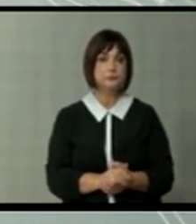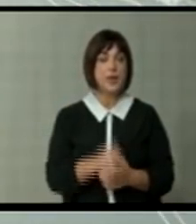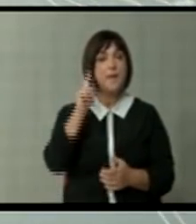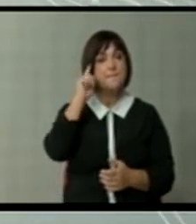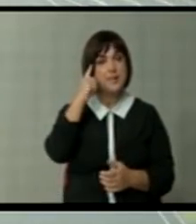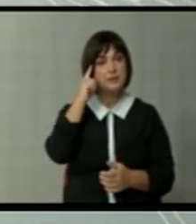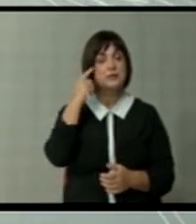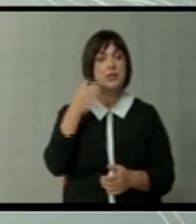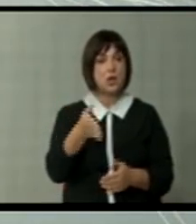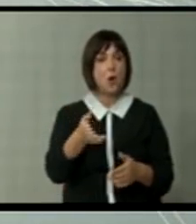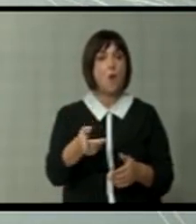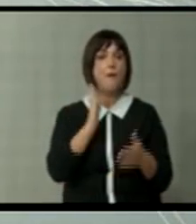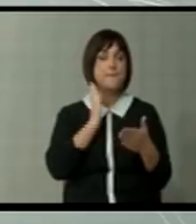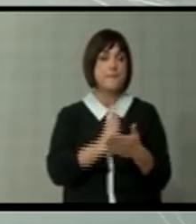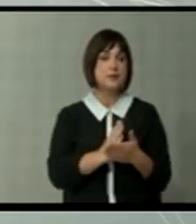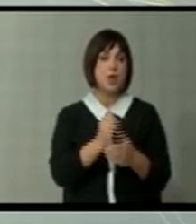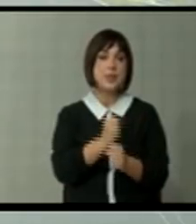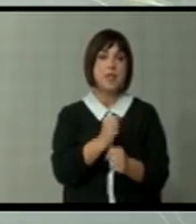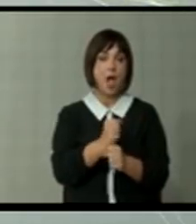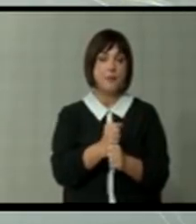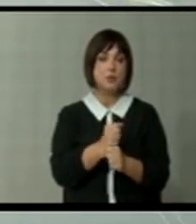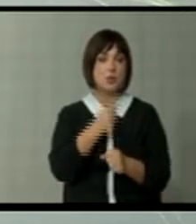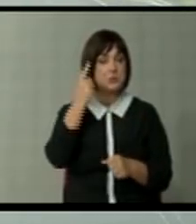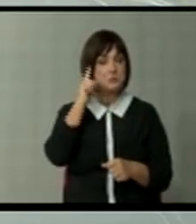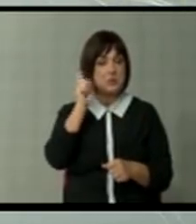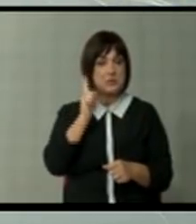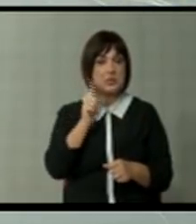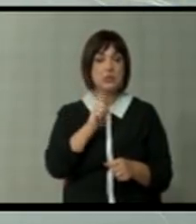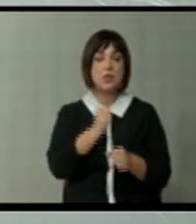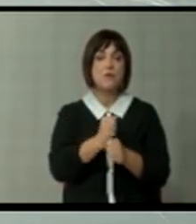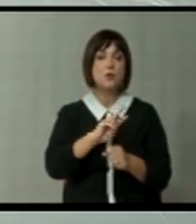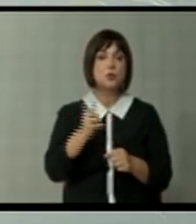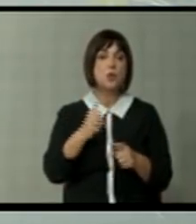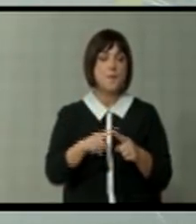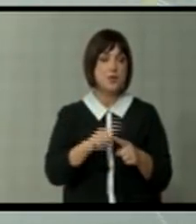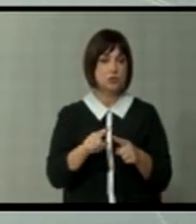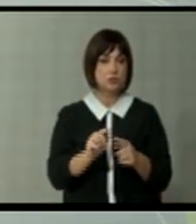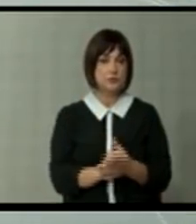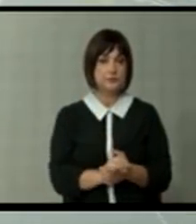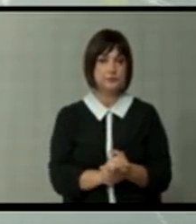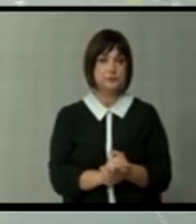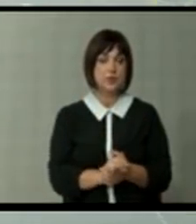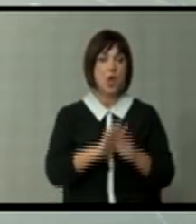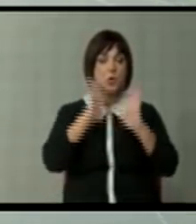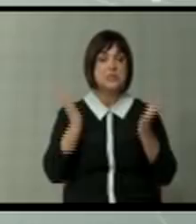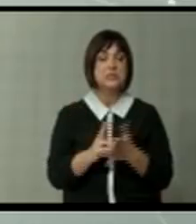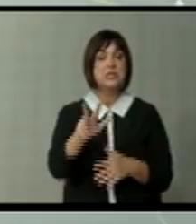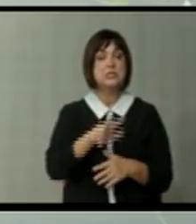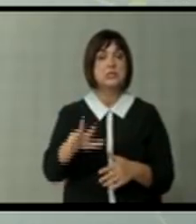Мислите ли дека тоа беше направено од незнајање, од некадарност, или од некој други причини? Од всите три.